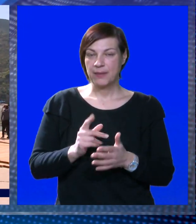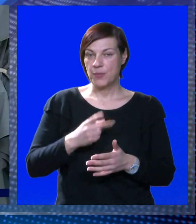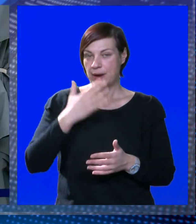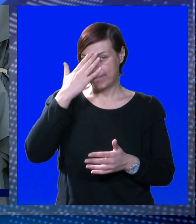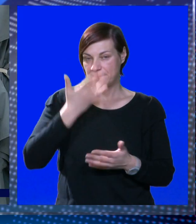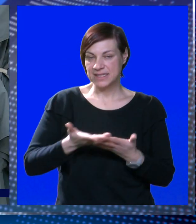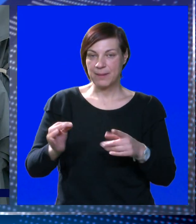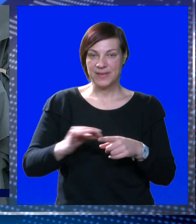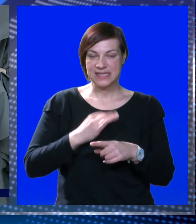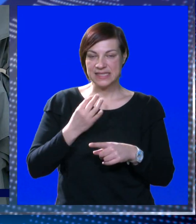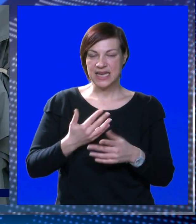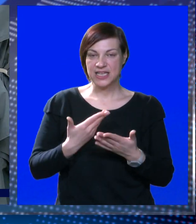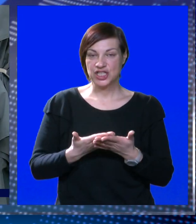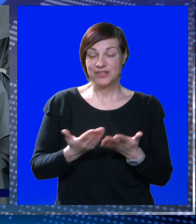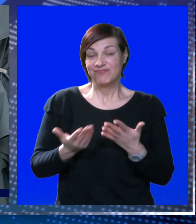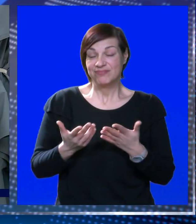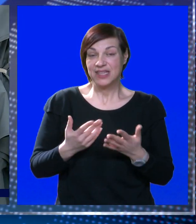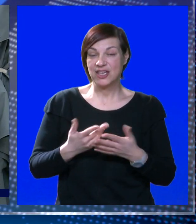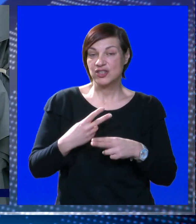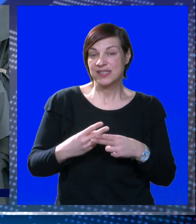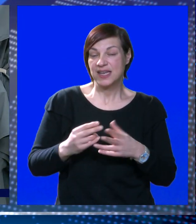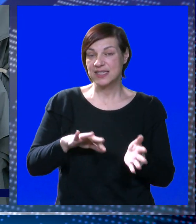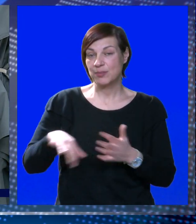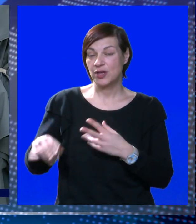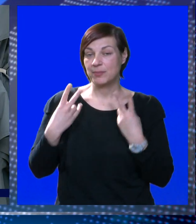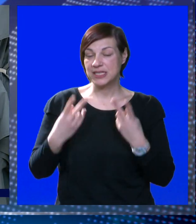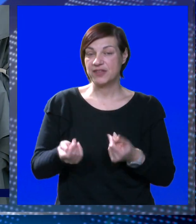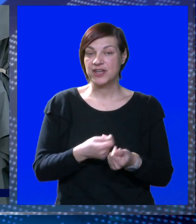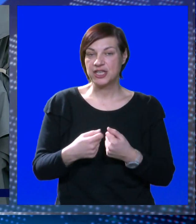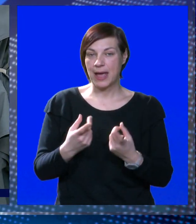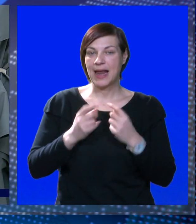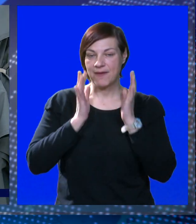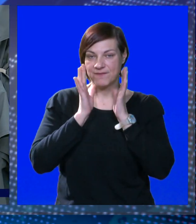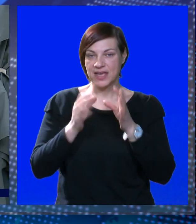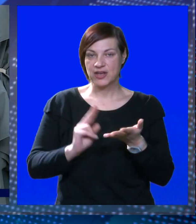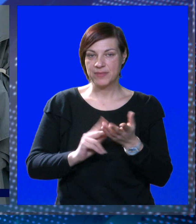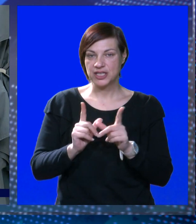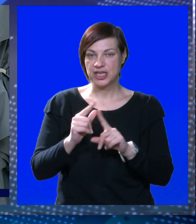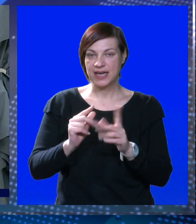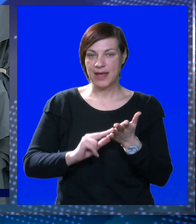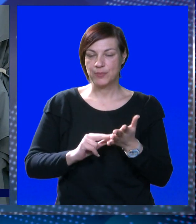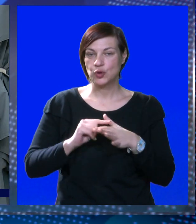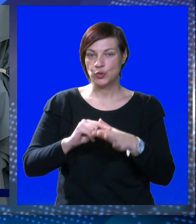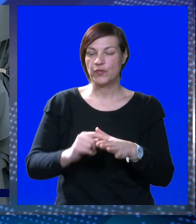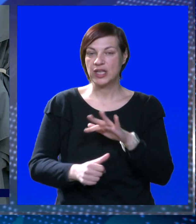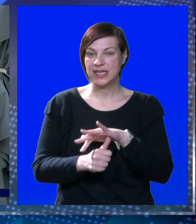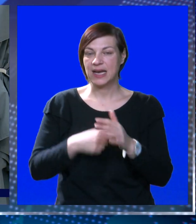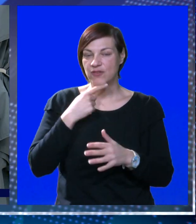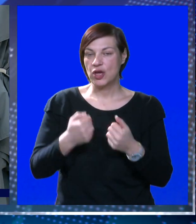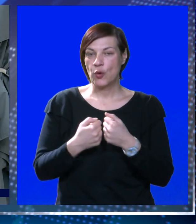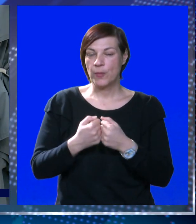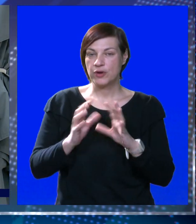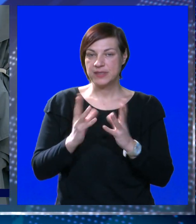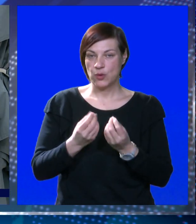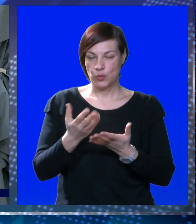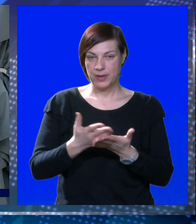Treba, moram priznati, malo biti sreće, nekad neko vam se razbole, otpadne važna posada, ali vjerujem da će Neptun tu voditi jednu od glavnih riječi